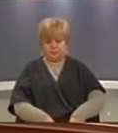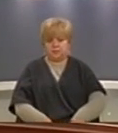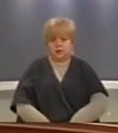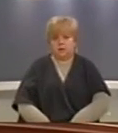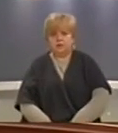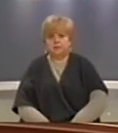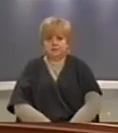Falem derit.